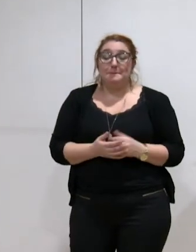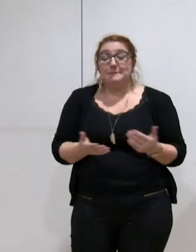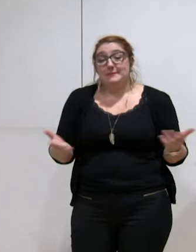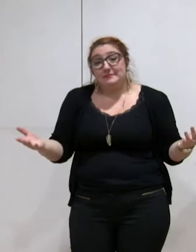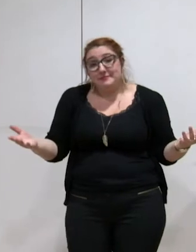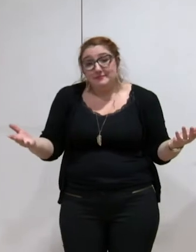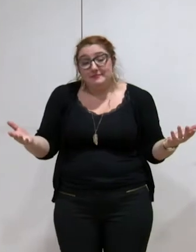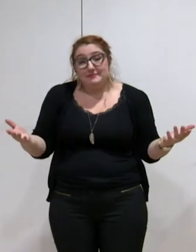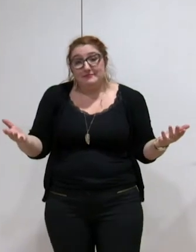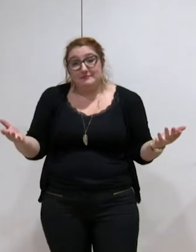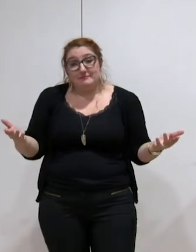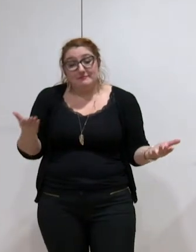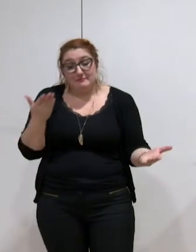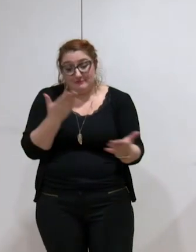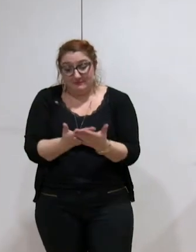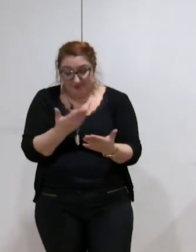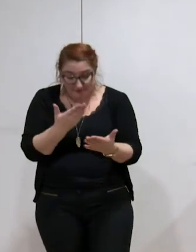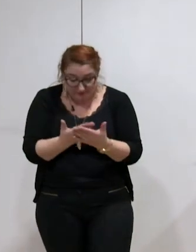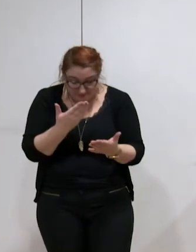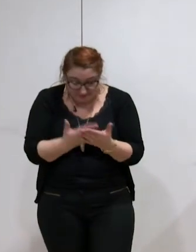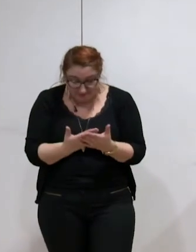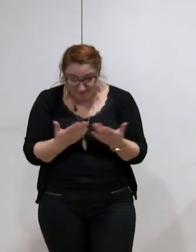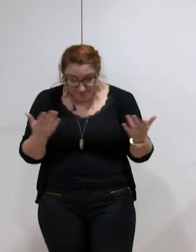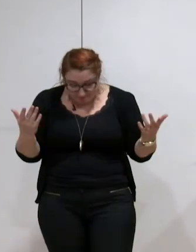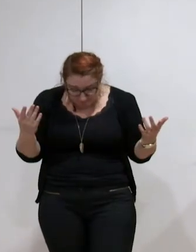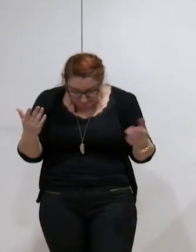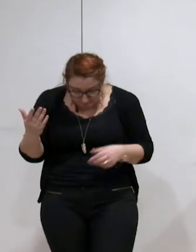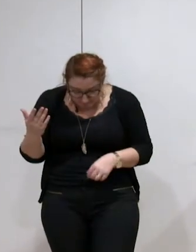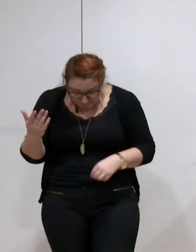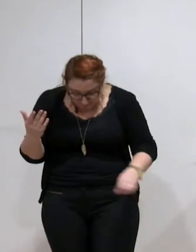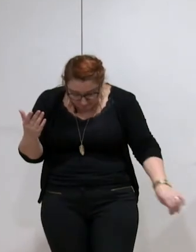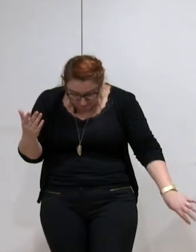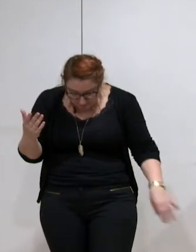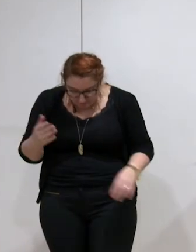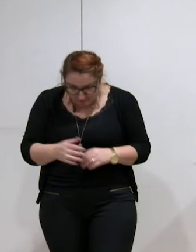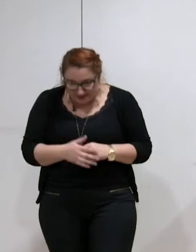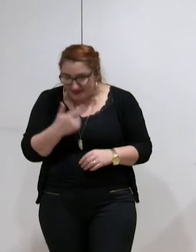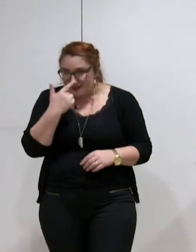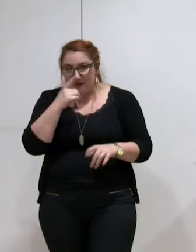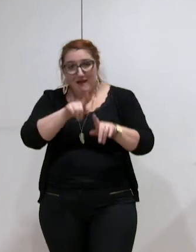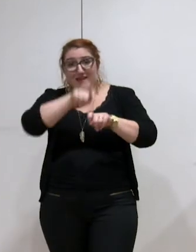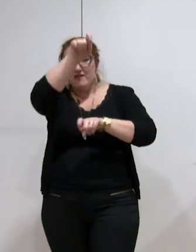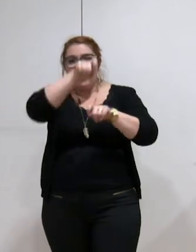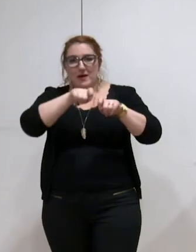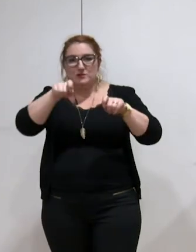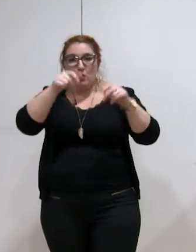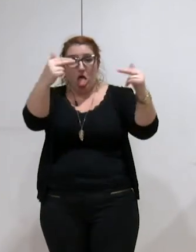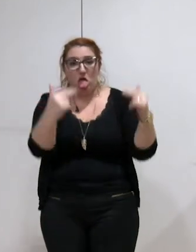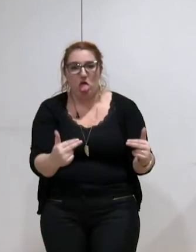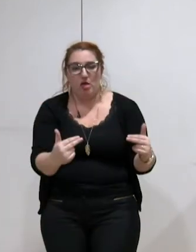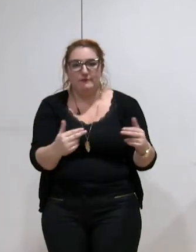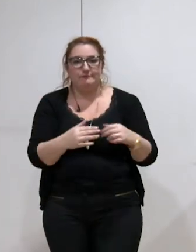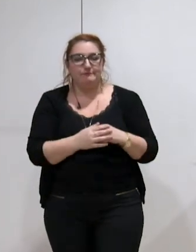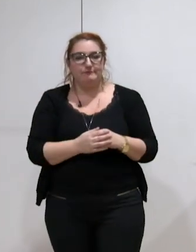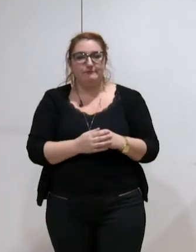on est dans une très probable sous-évaluation du coût des charges qui ont